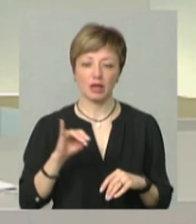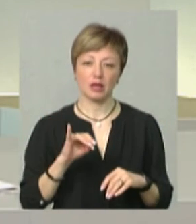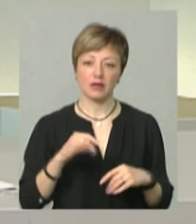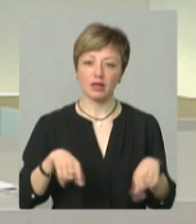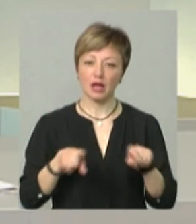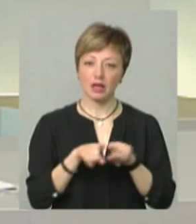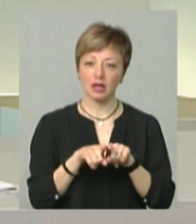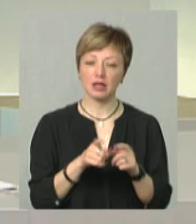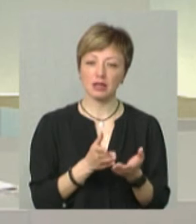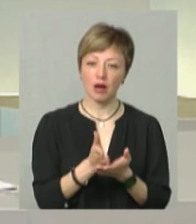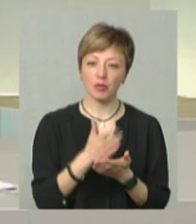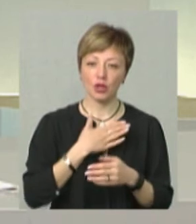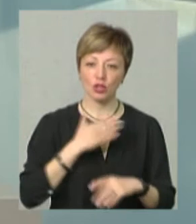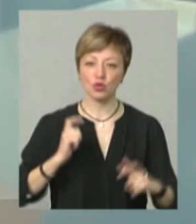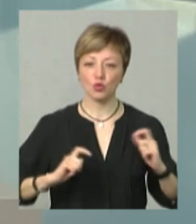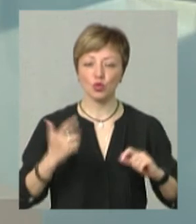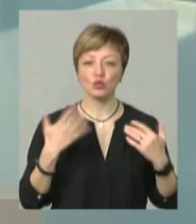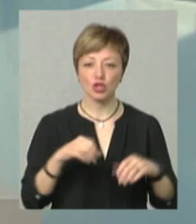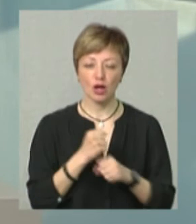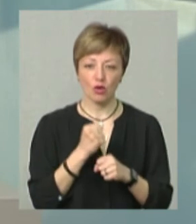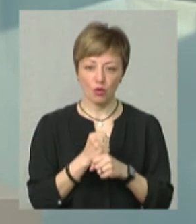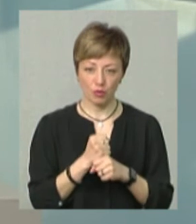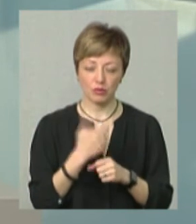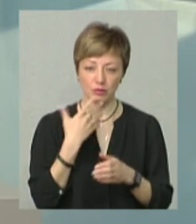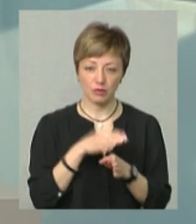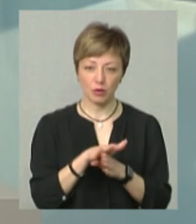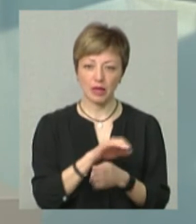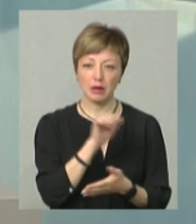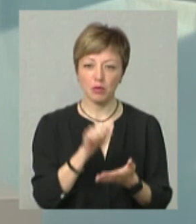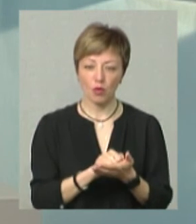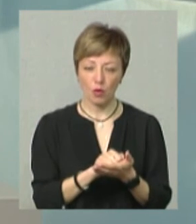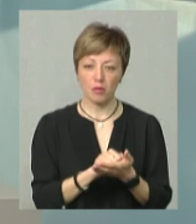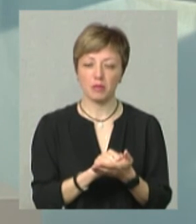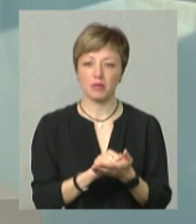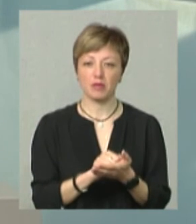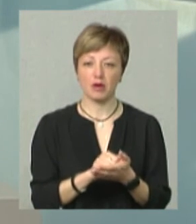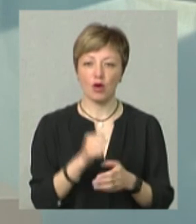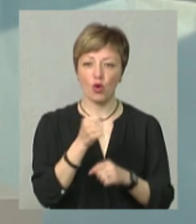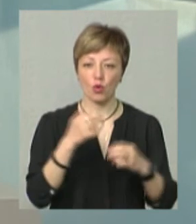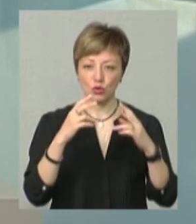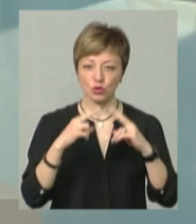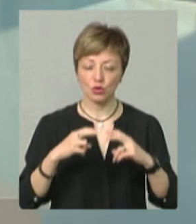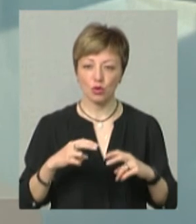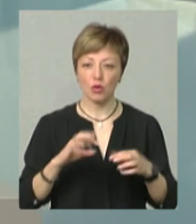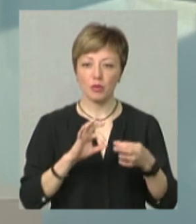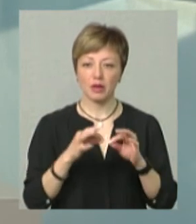В таких напрямках наші студенти вже роблять роботи. Є дипломні роботи, розробки різних